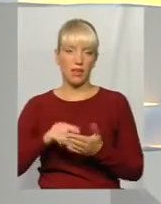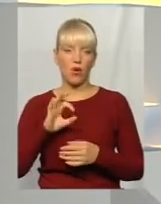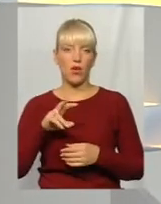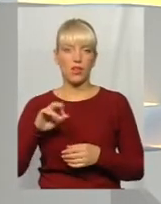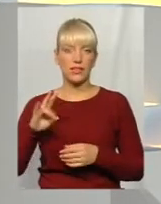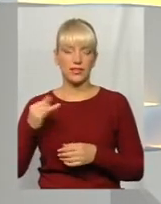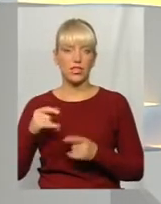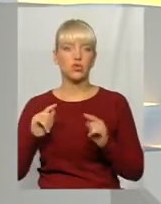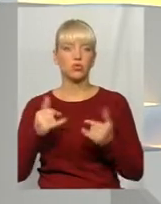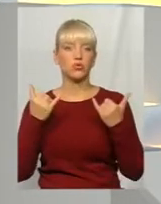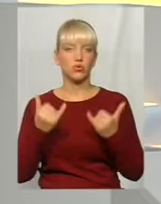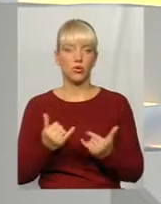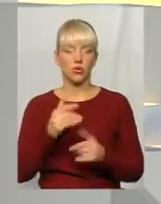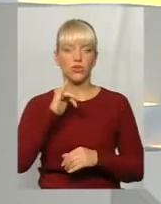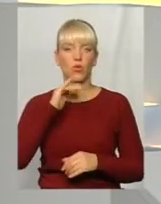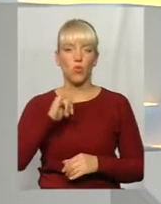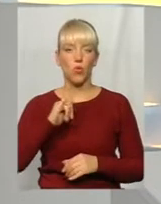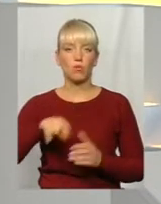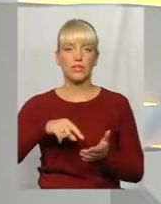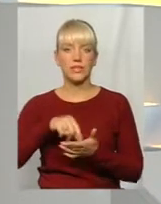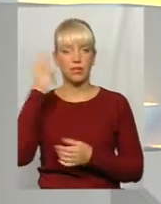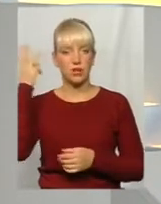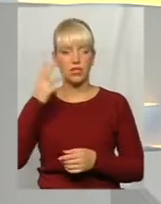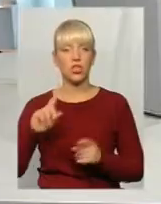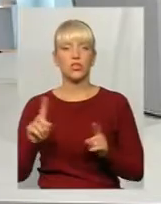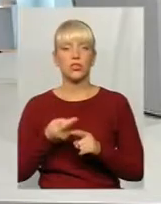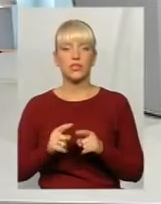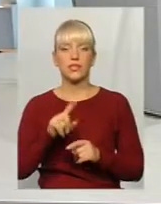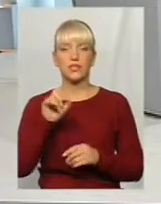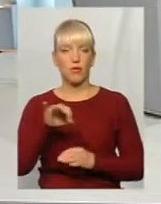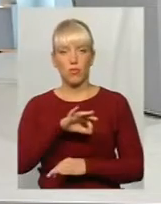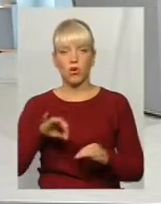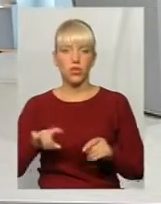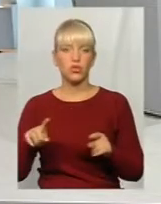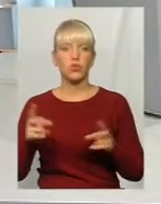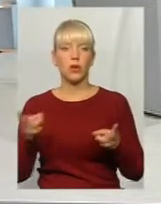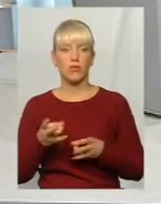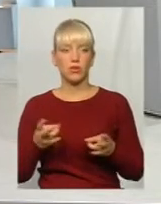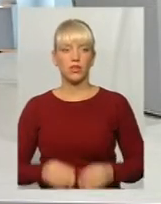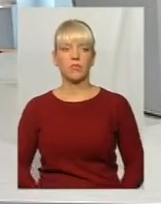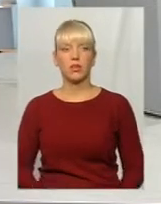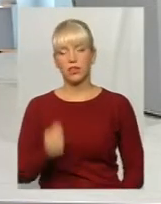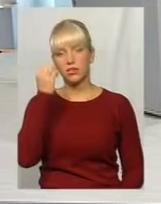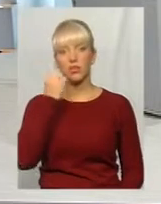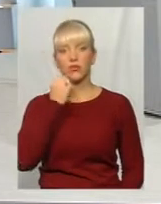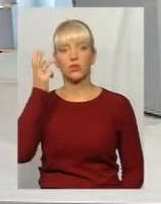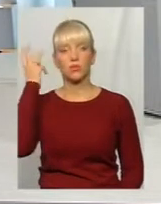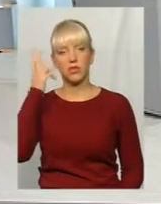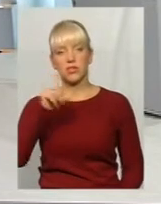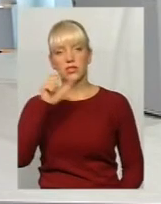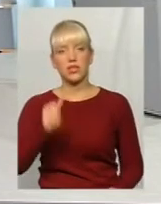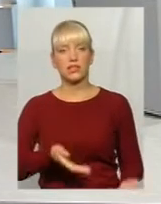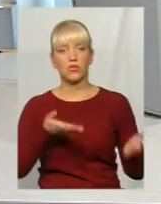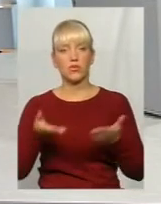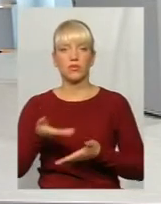чому саме сьогодні у Хмельницькому, що все ж таки за проєкт і чому він нам потрібен? Дуже дякую Хмельницькому за запрошення.